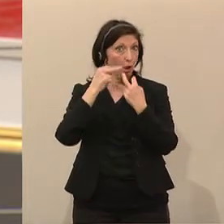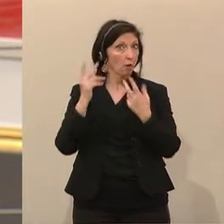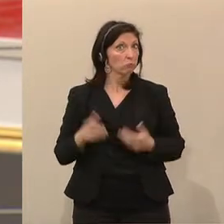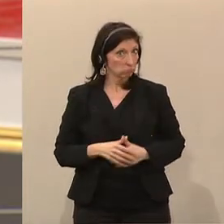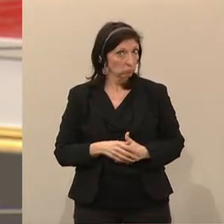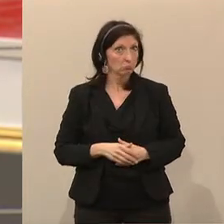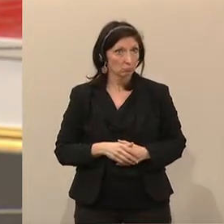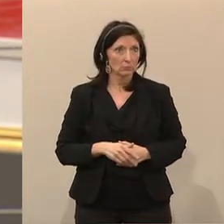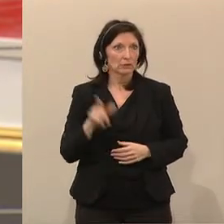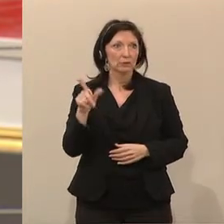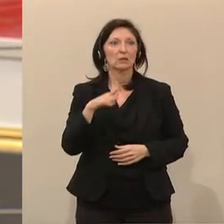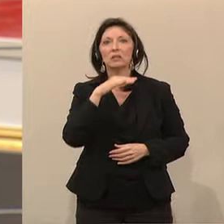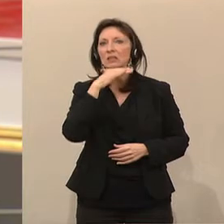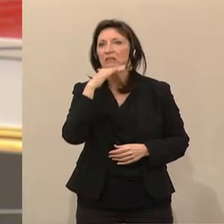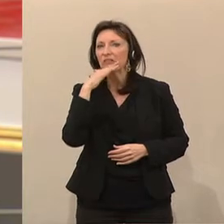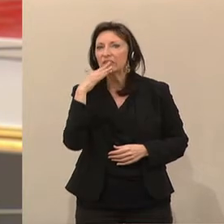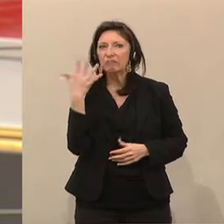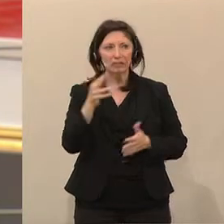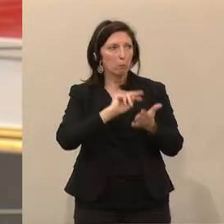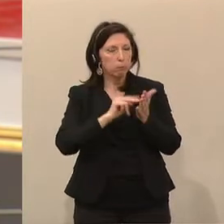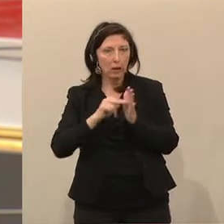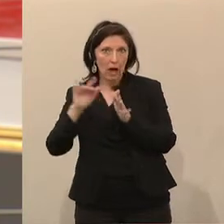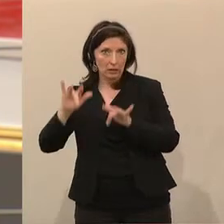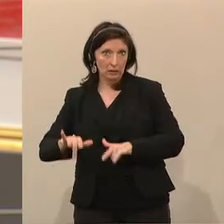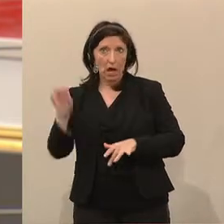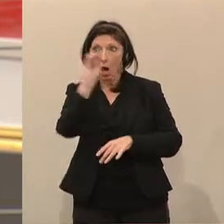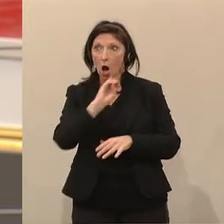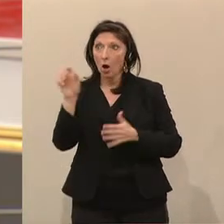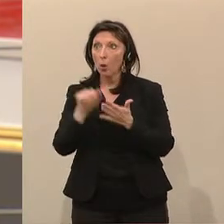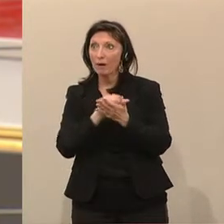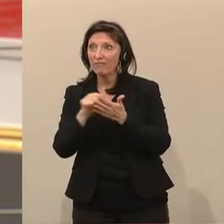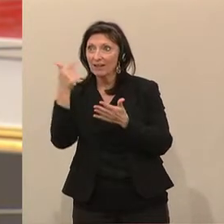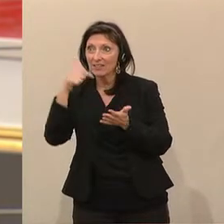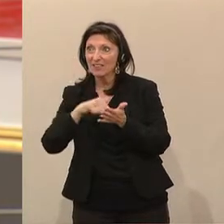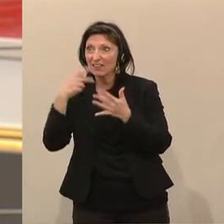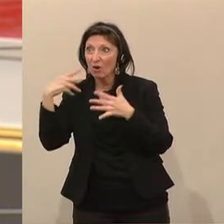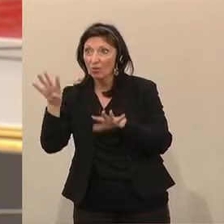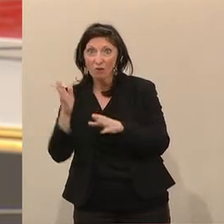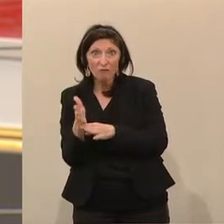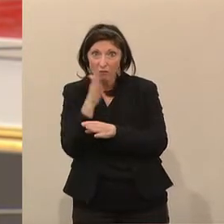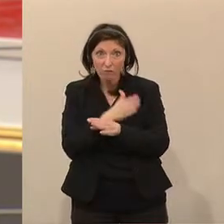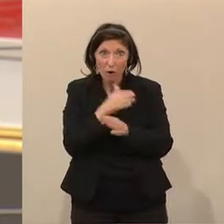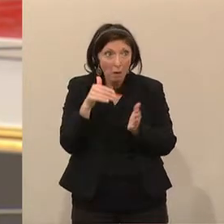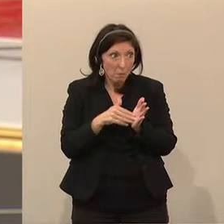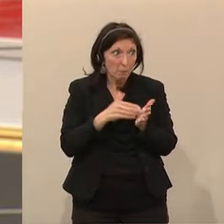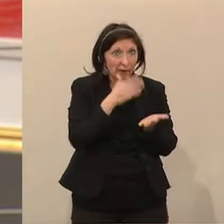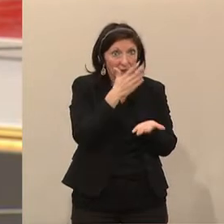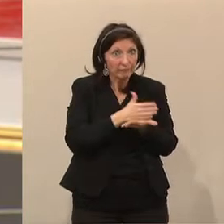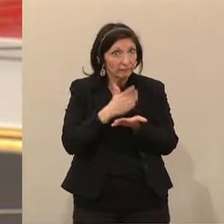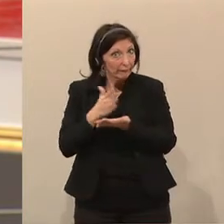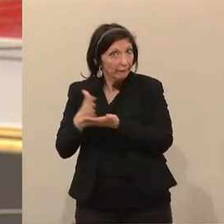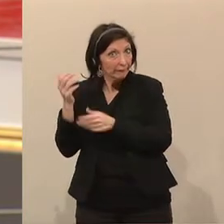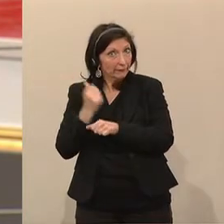gibt, die vor der Europawahl 2019 noch fertiggestellt werden müssen. Und unsere